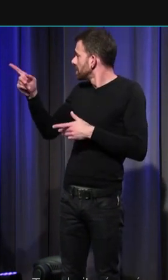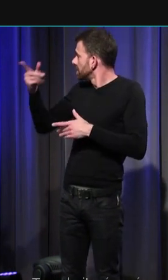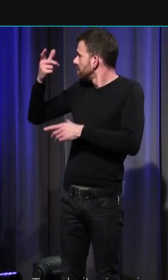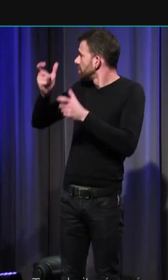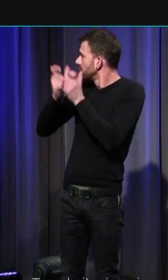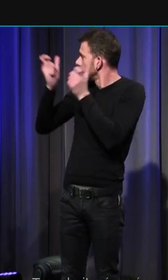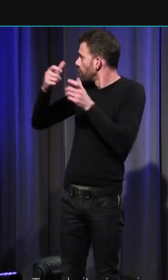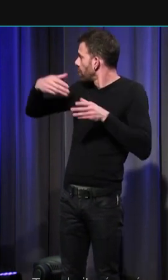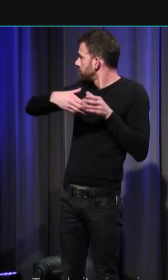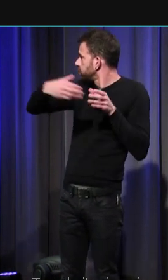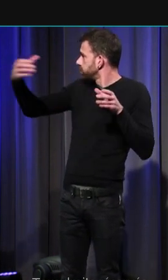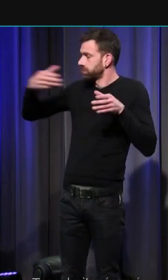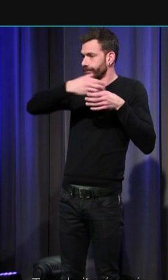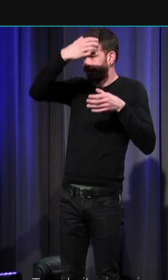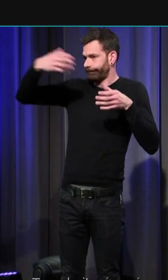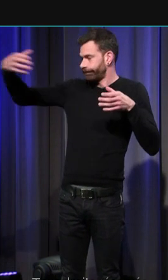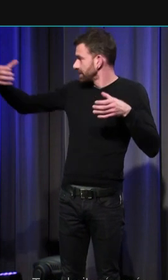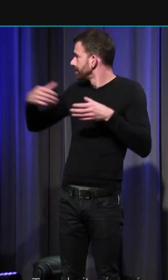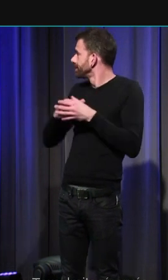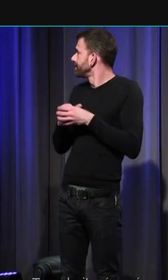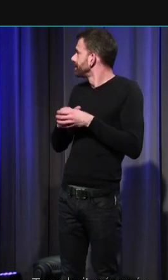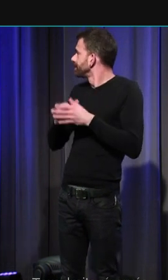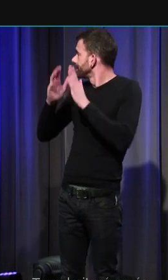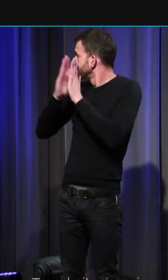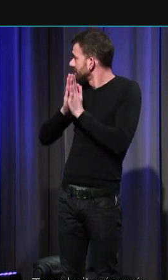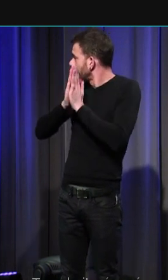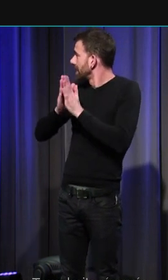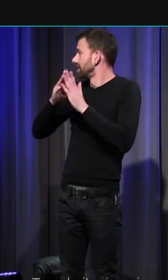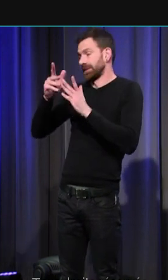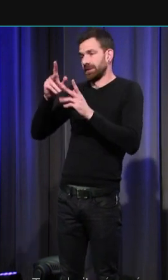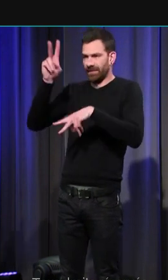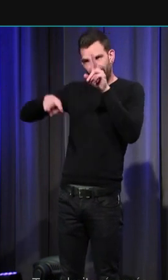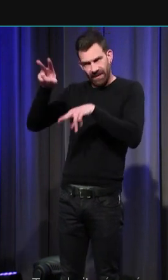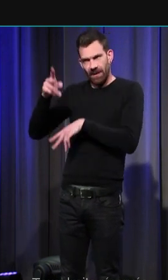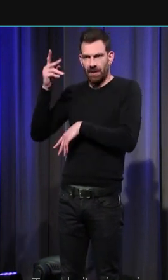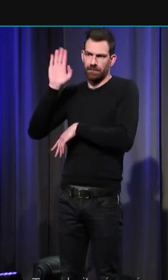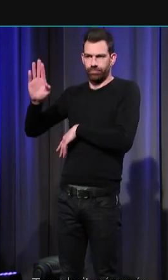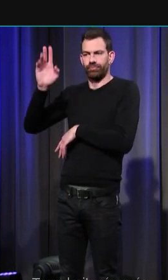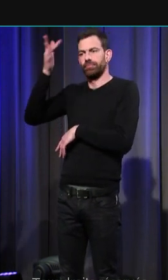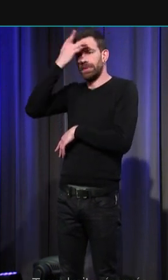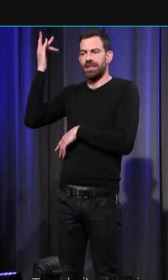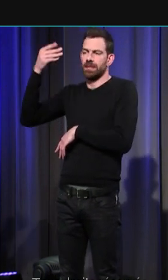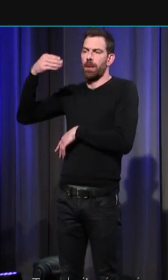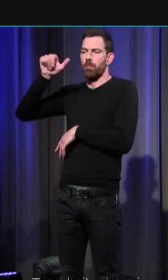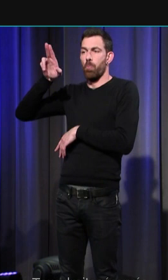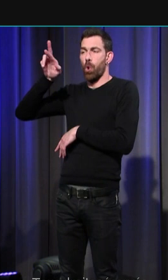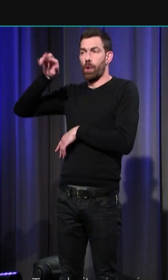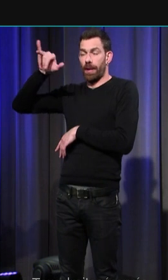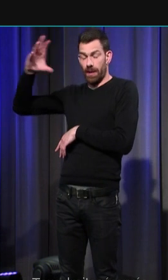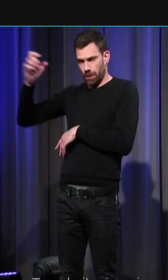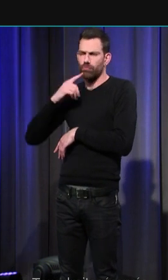classique avec ses tours l'église du village dédiée à Saint-Maurice qui est une titulature très ancienne